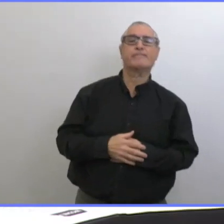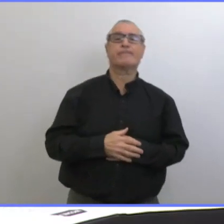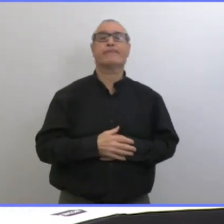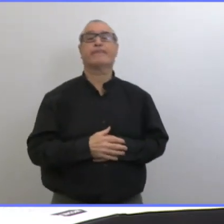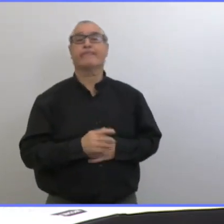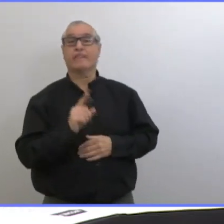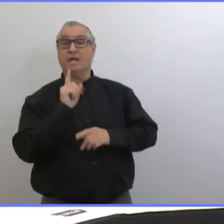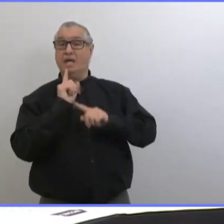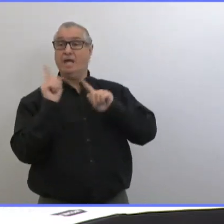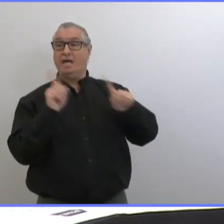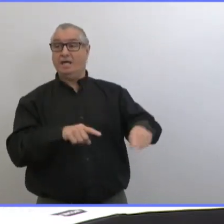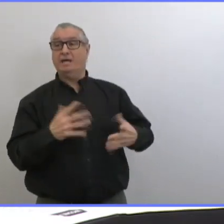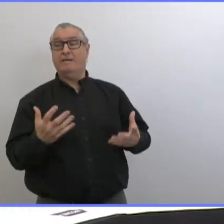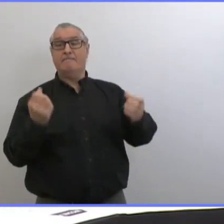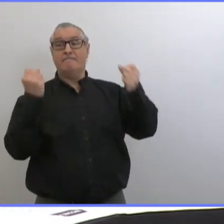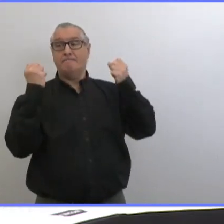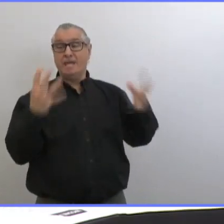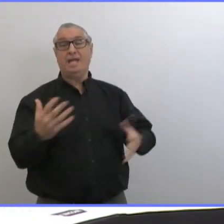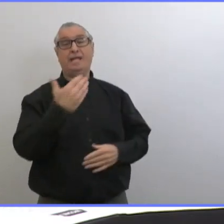essentiels.